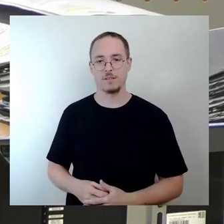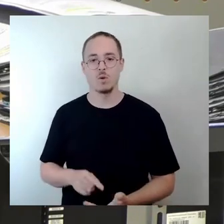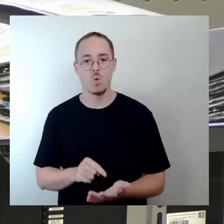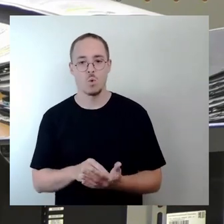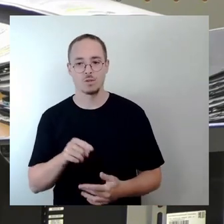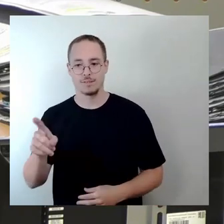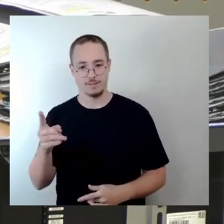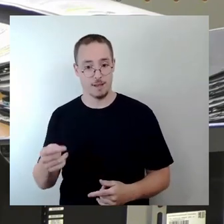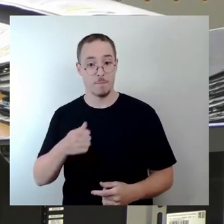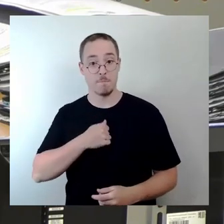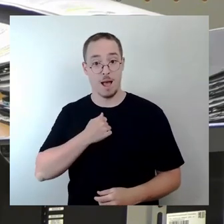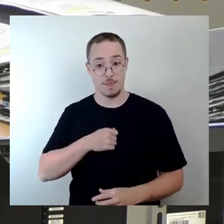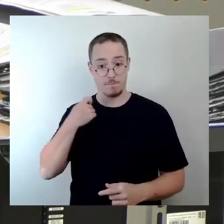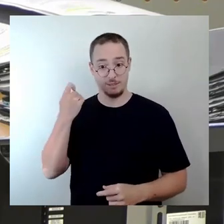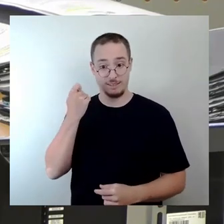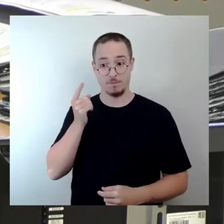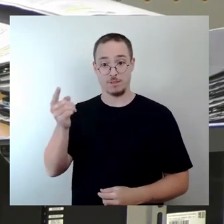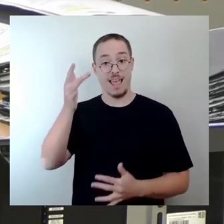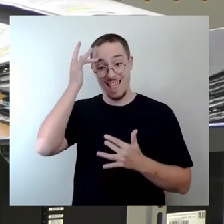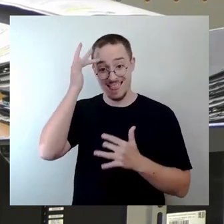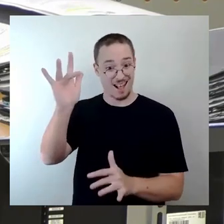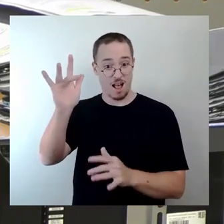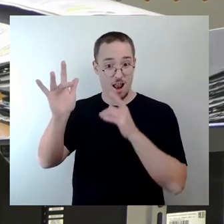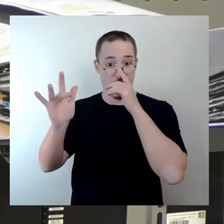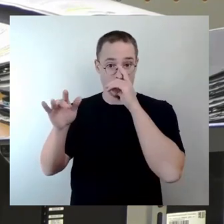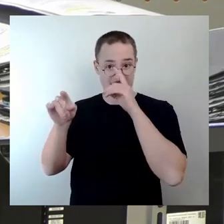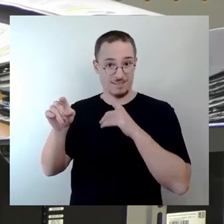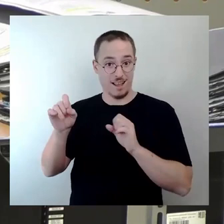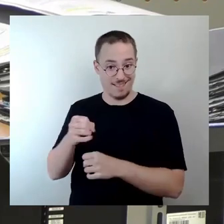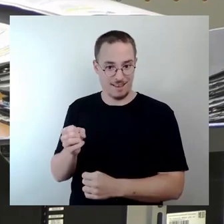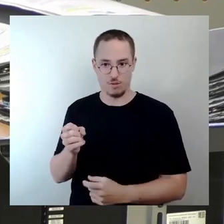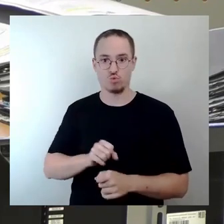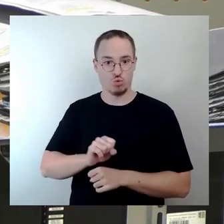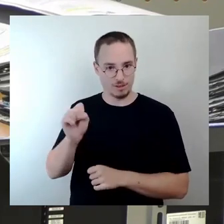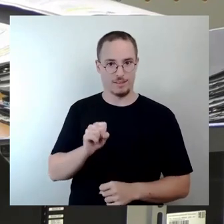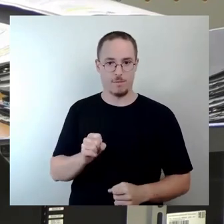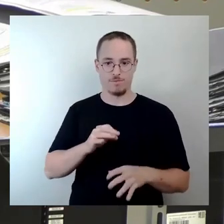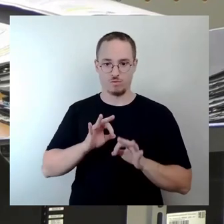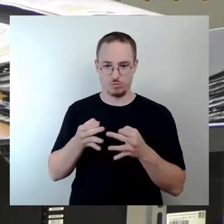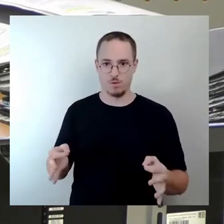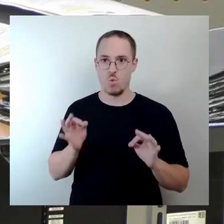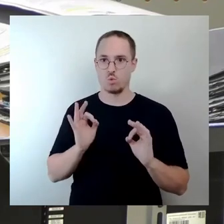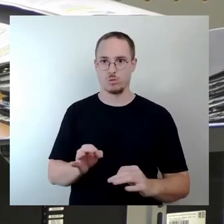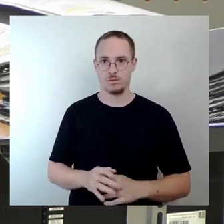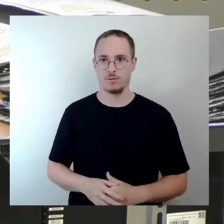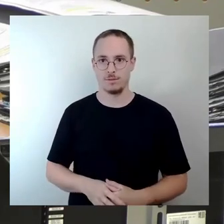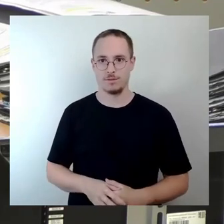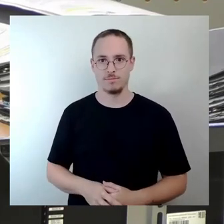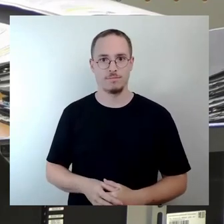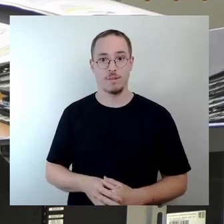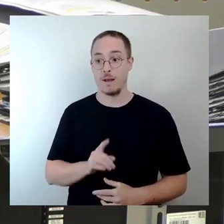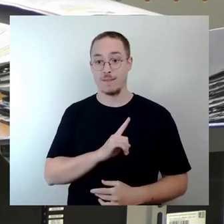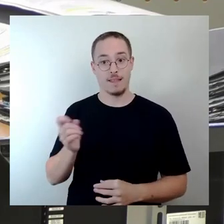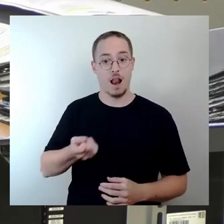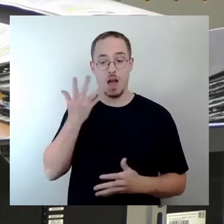ist, funktioniert trotz seiner Illegalität relativ gut. Was nicht geklärt ist, ist das Thema Müll. Und da muss man mal die